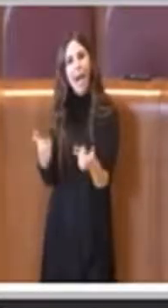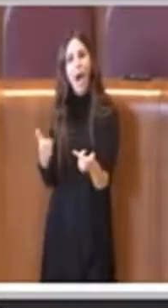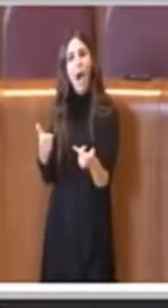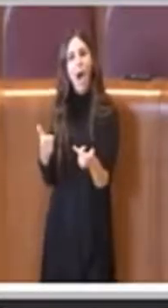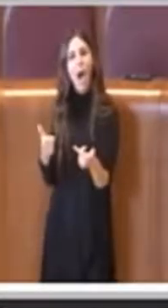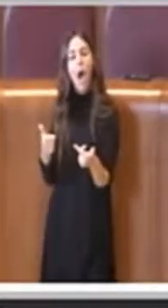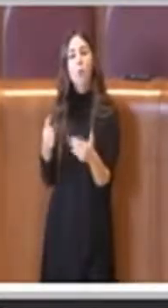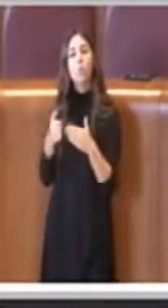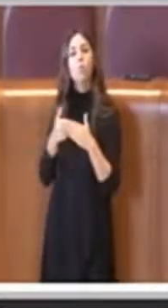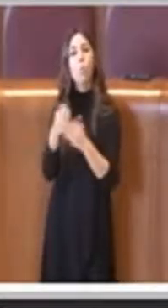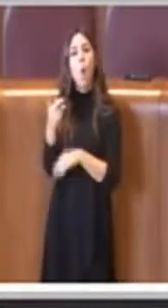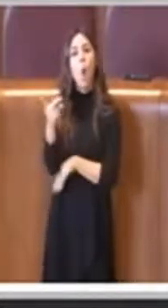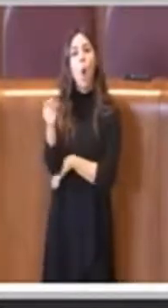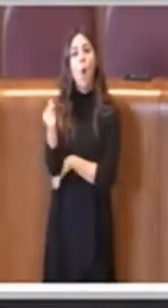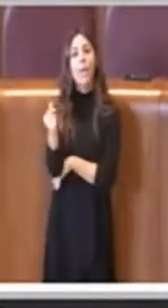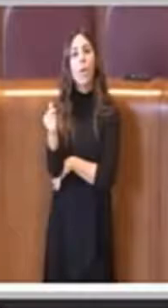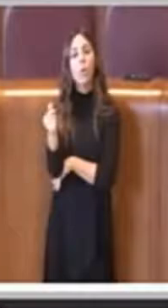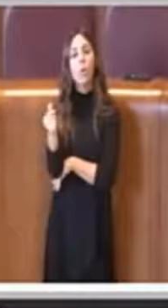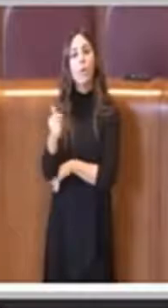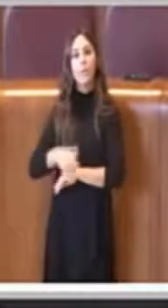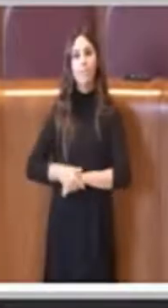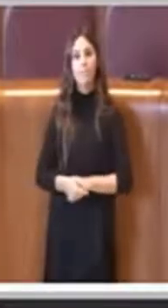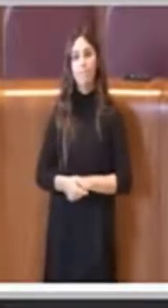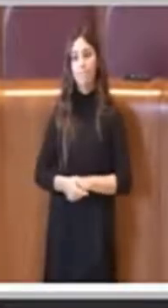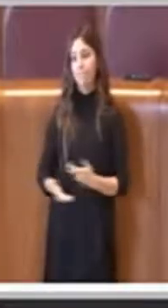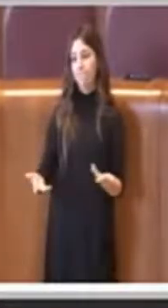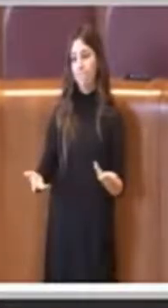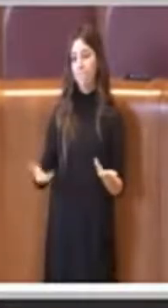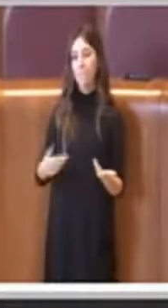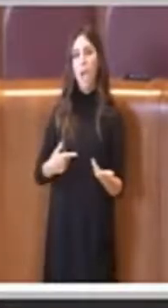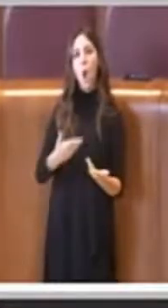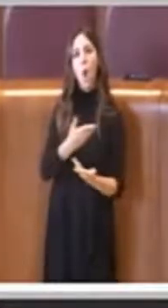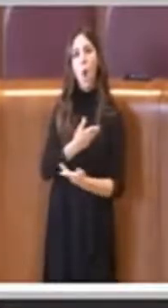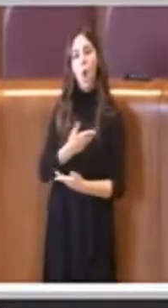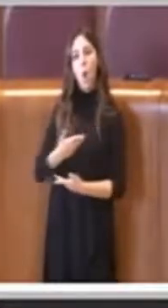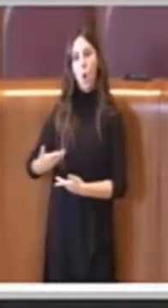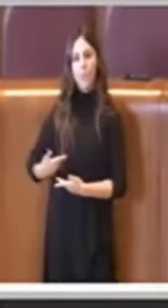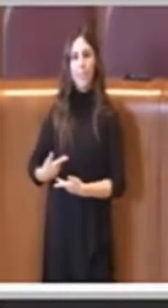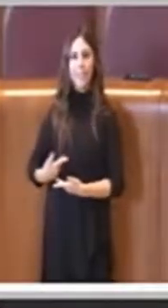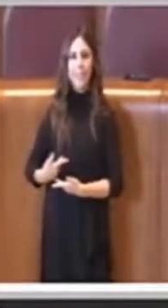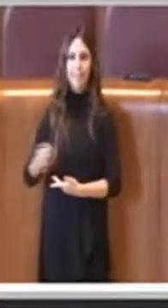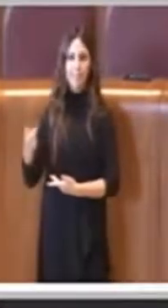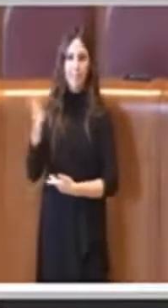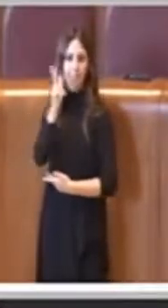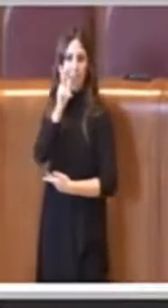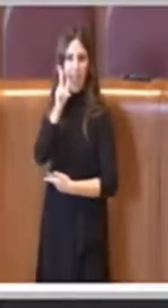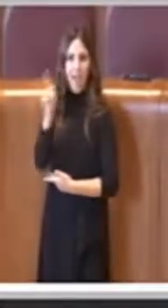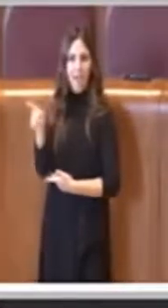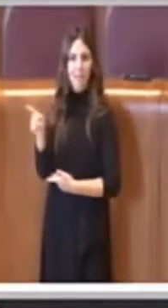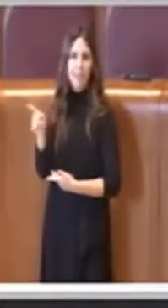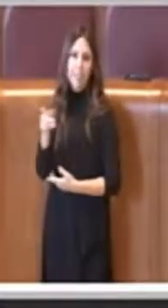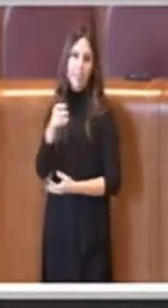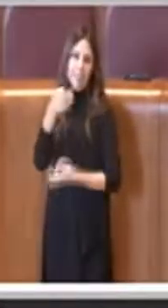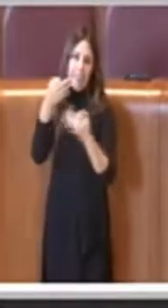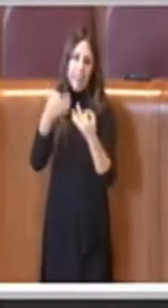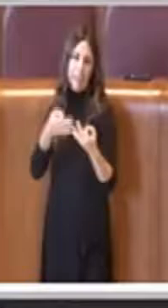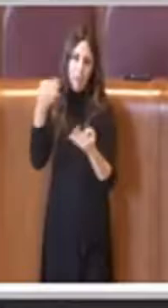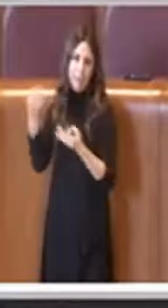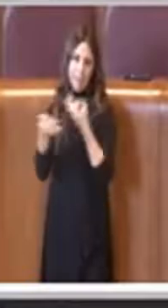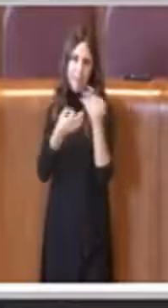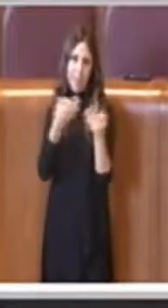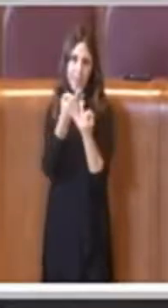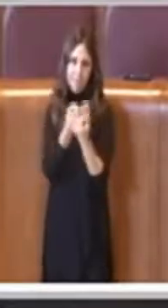economici, poi la consigliera che è più brava di me in materia entrerà sicuramente nel merito.